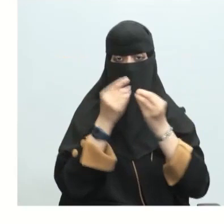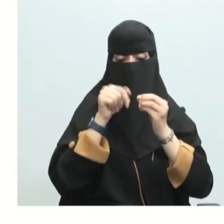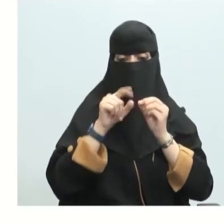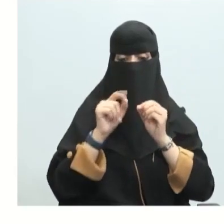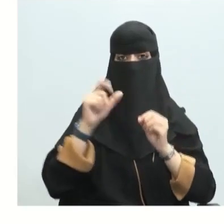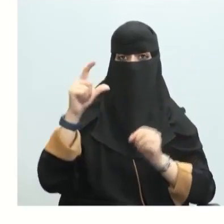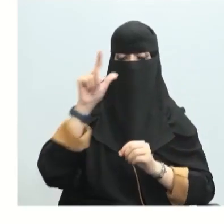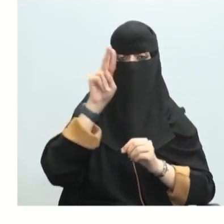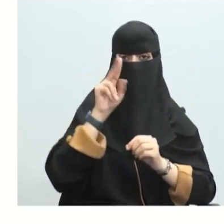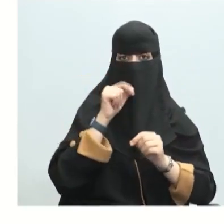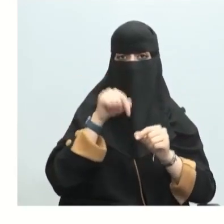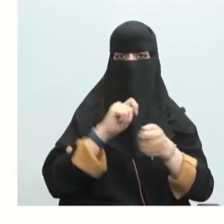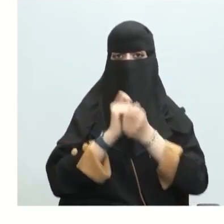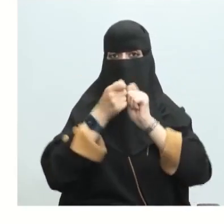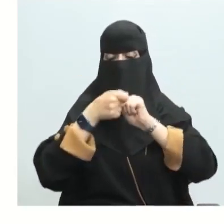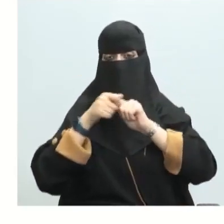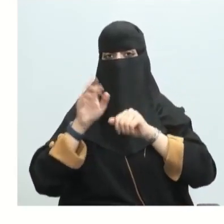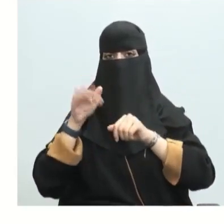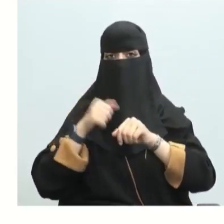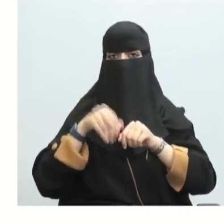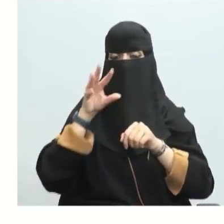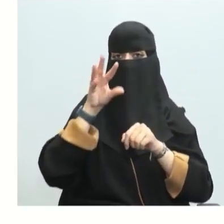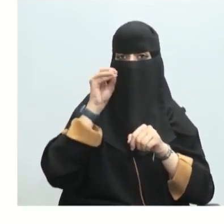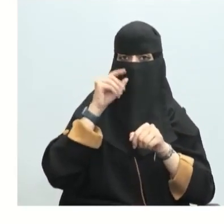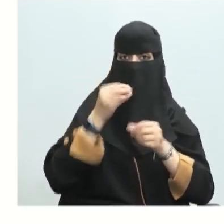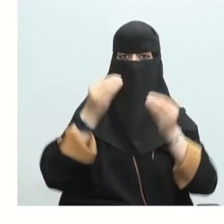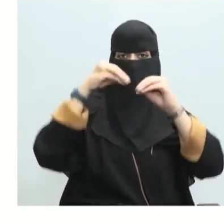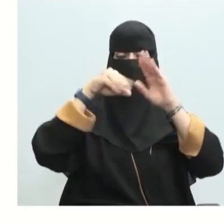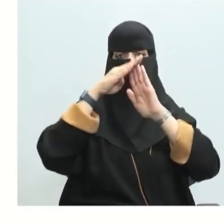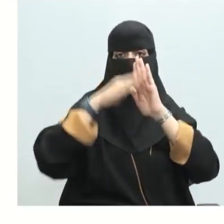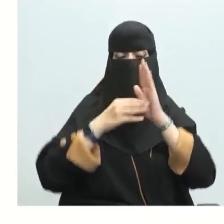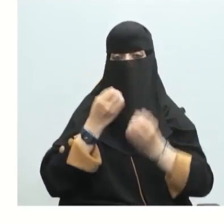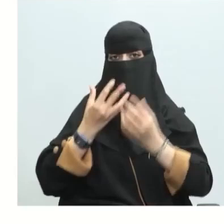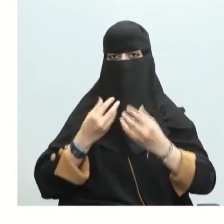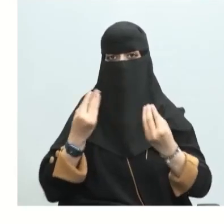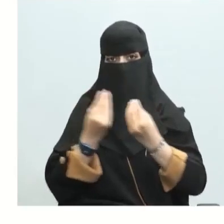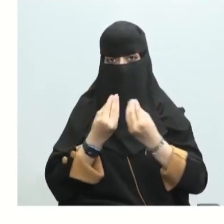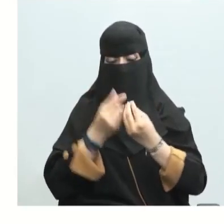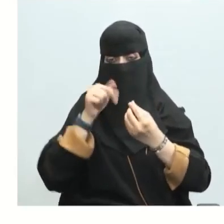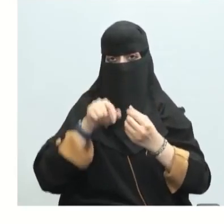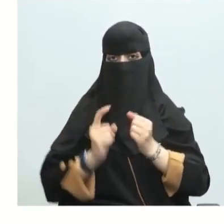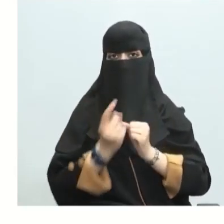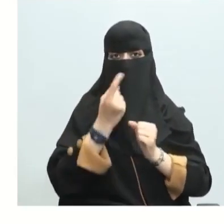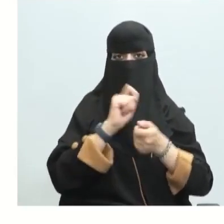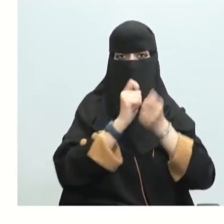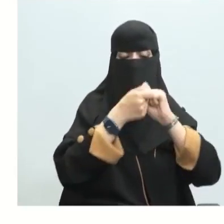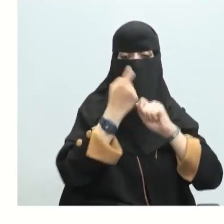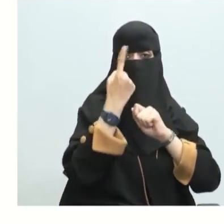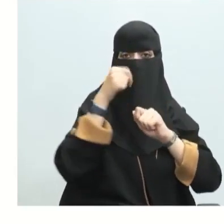الدلتا هي تغير الإتش هي المحتوى الحراري الذي يرافق تكوين واحد مول من